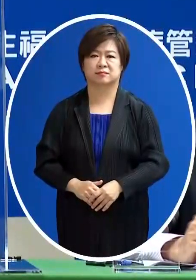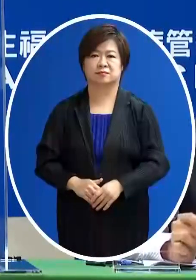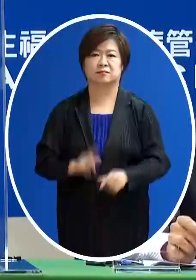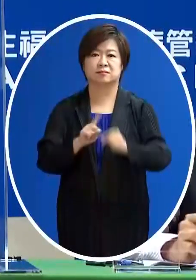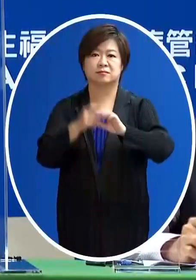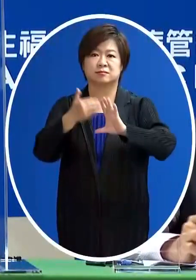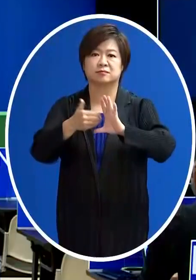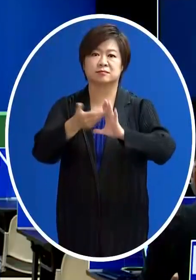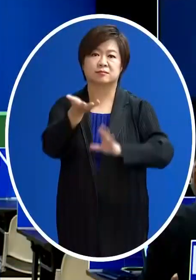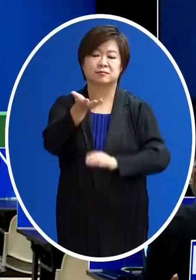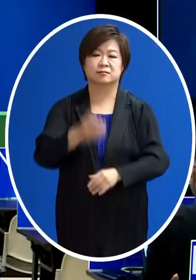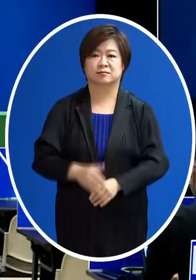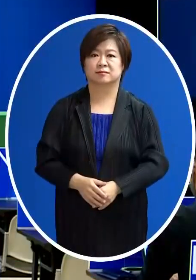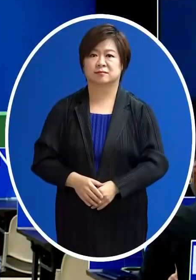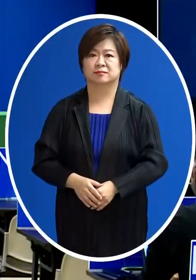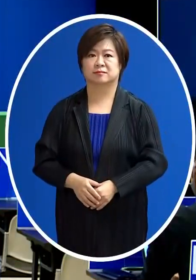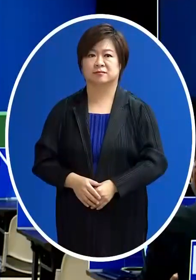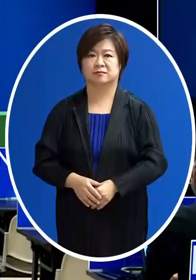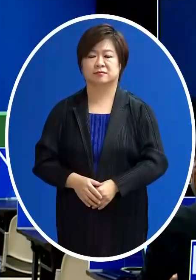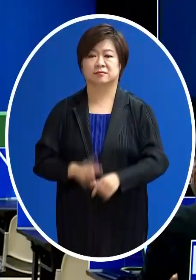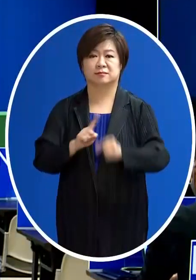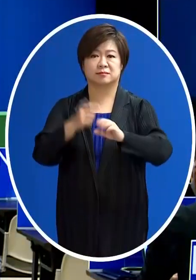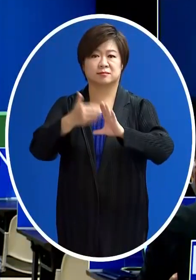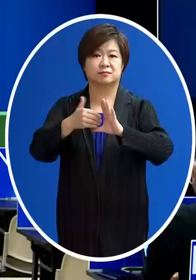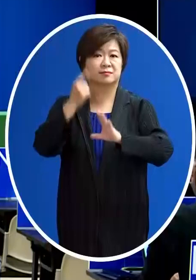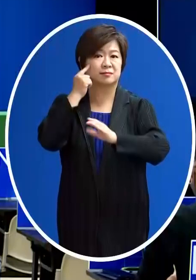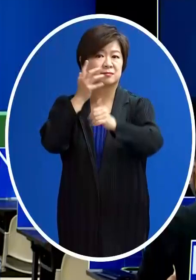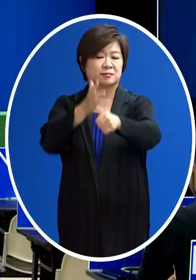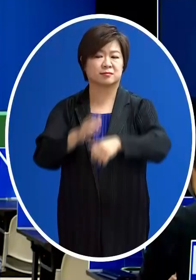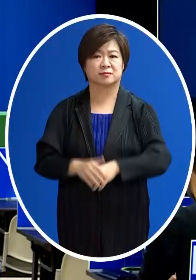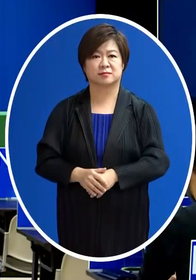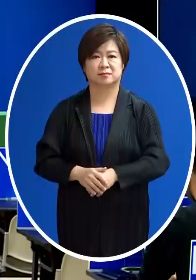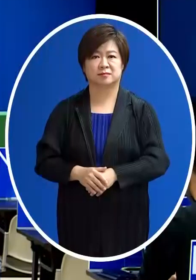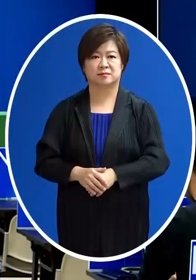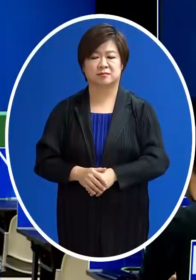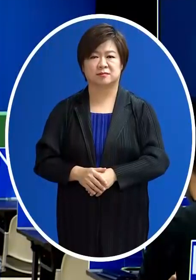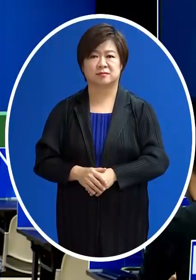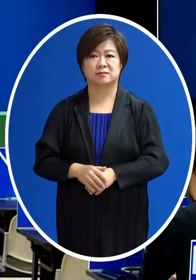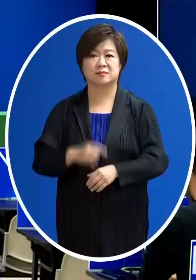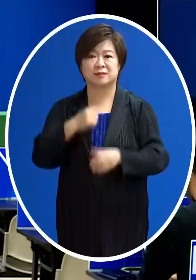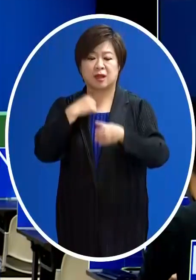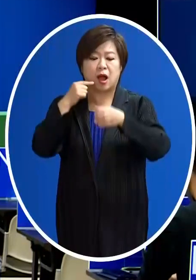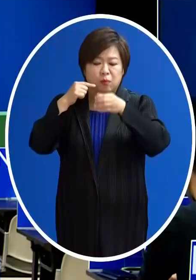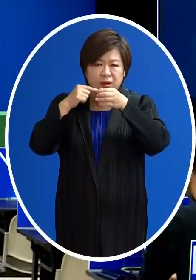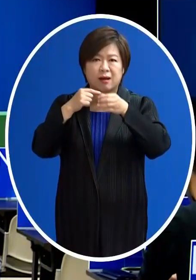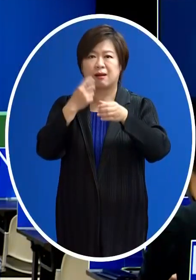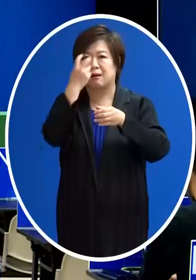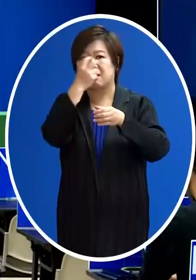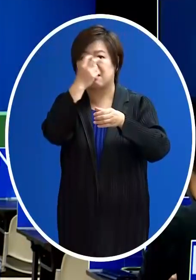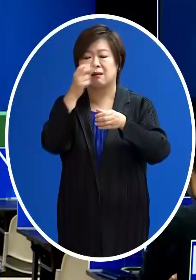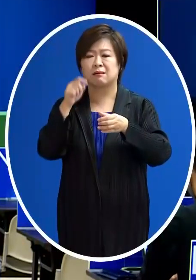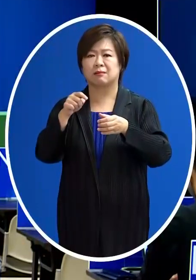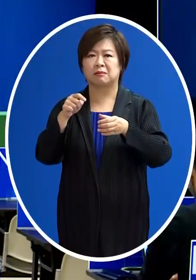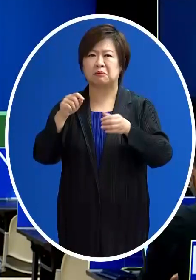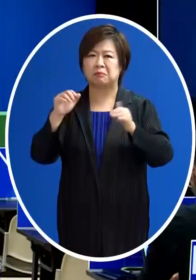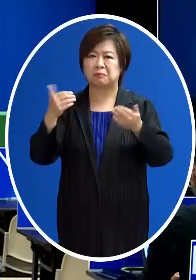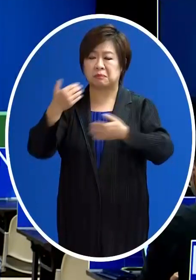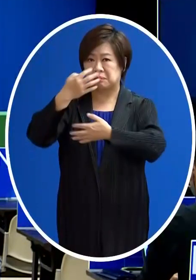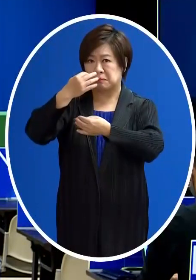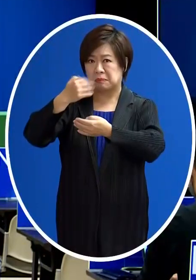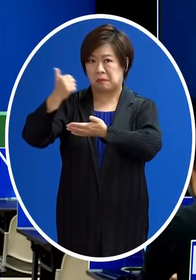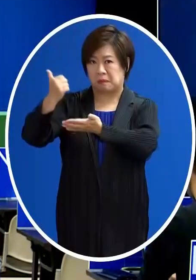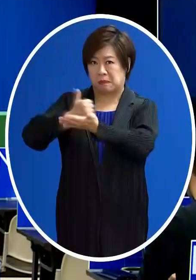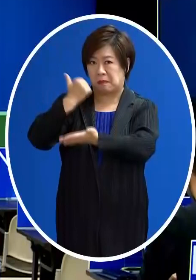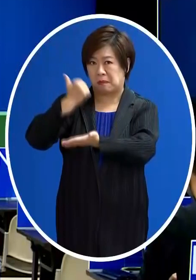好 中士所謂官員好 中士新聞提問 我想問關於脫液快篩預計最快什麼時候可以抵